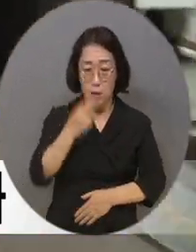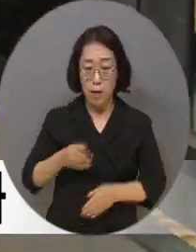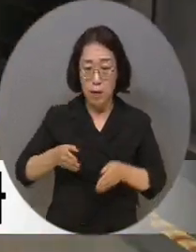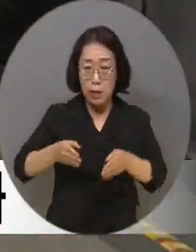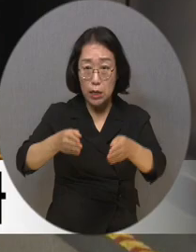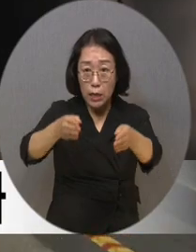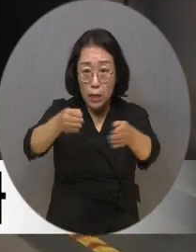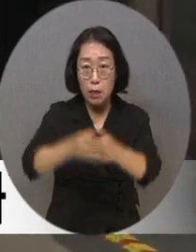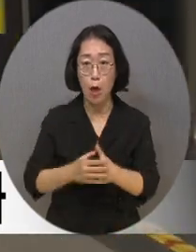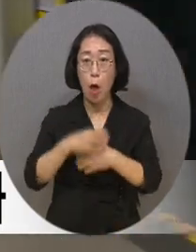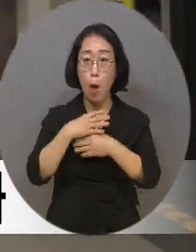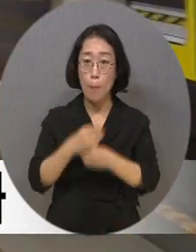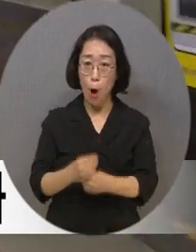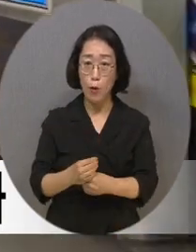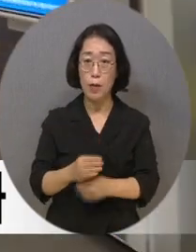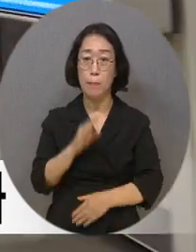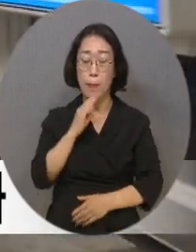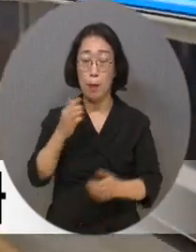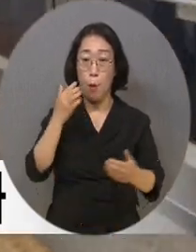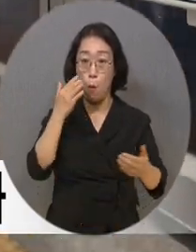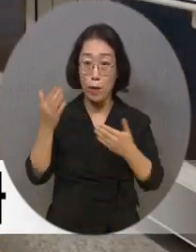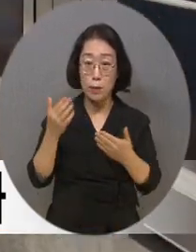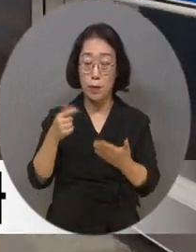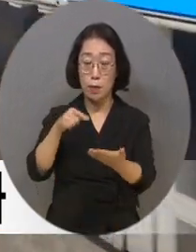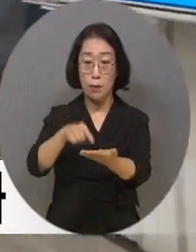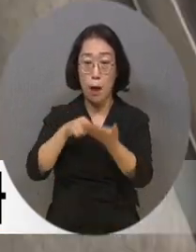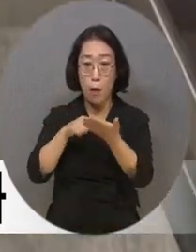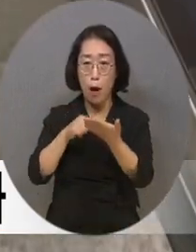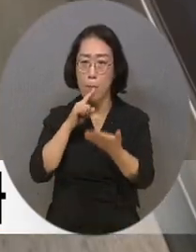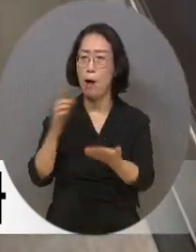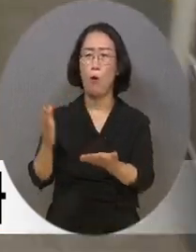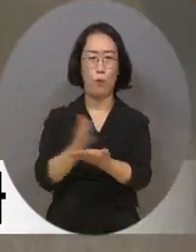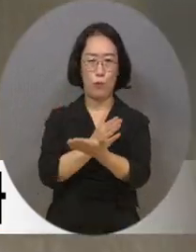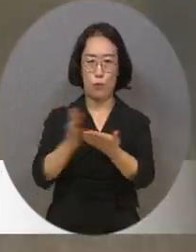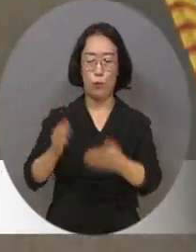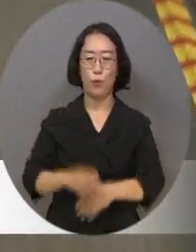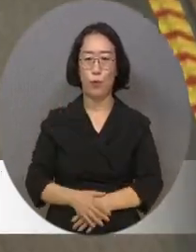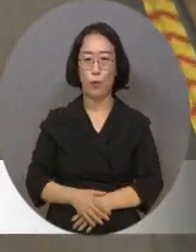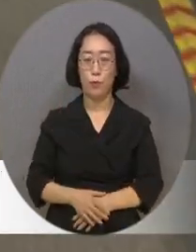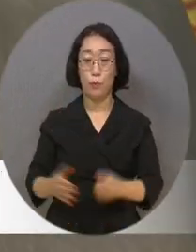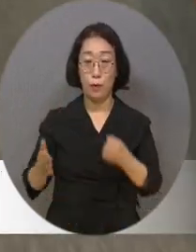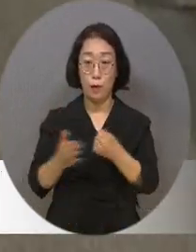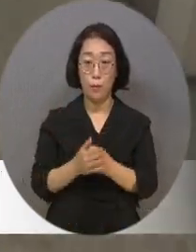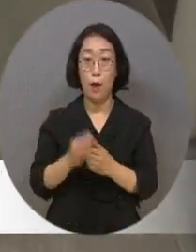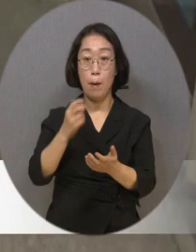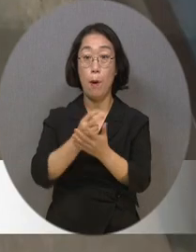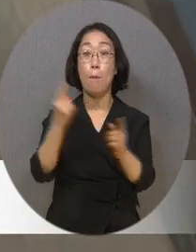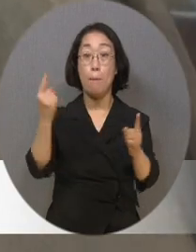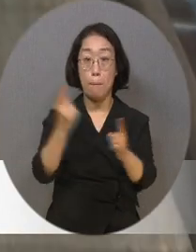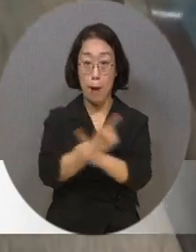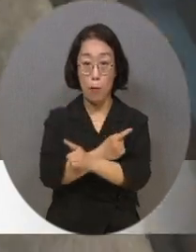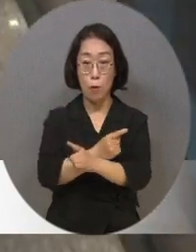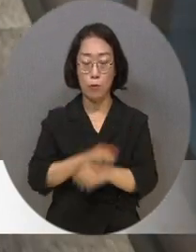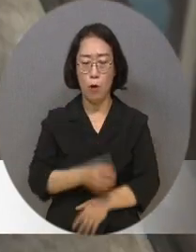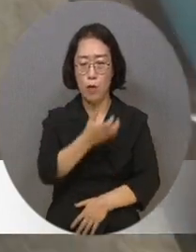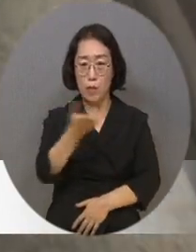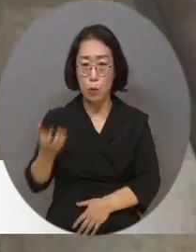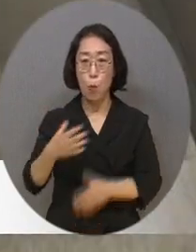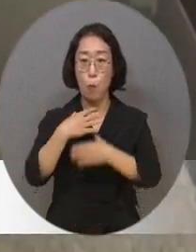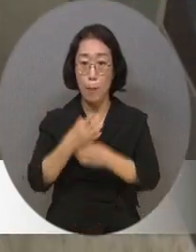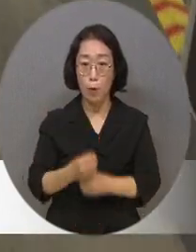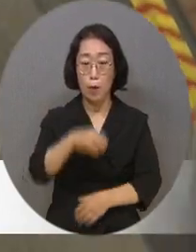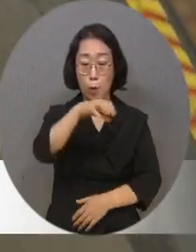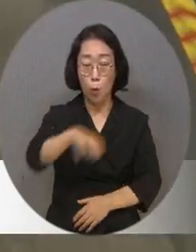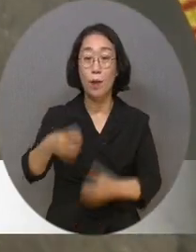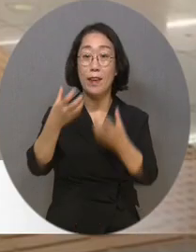속한다는 것이 현행 법률에 명확하게 규정돼 있진 않았습니다. 이에 개정안에서는 이동편의시설의 예시로